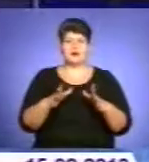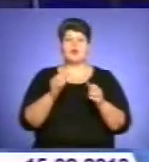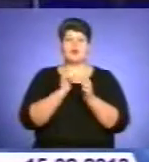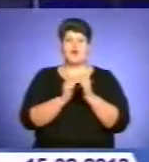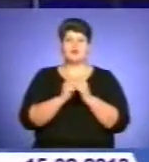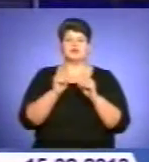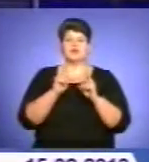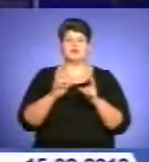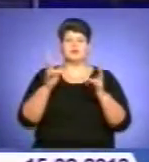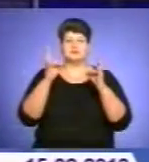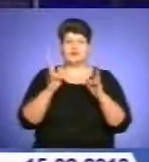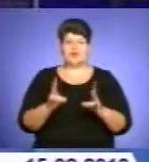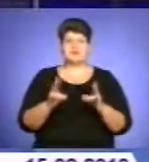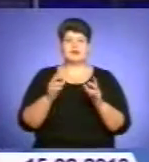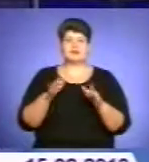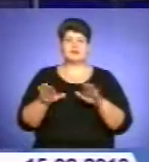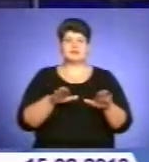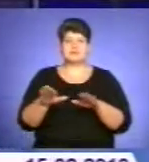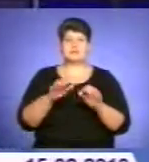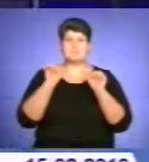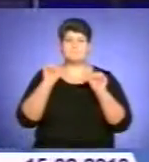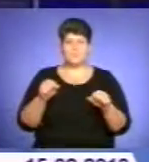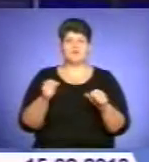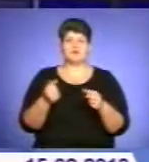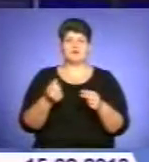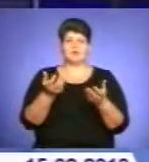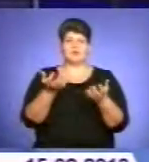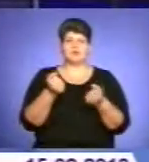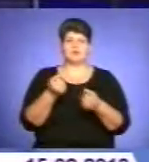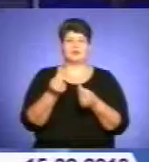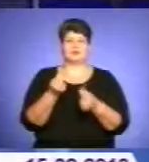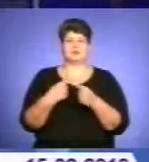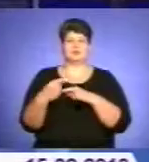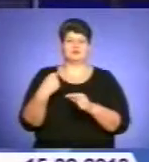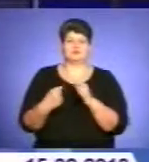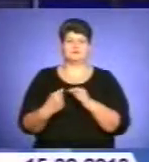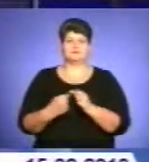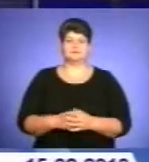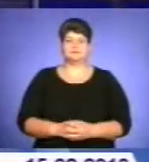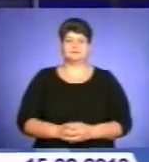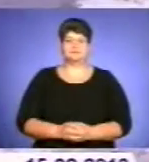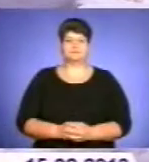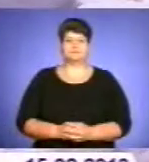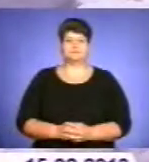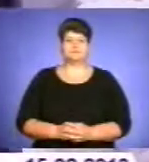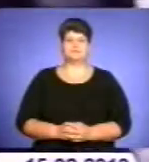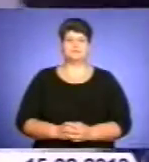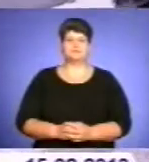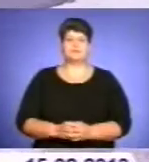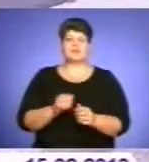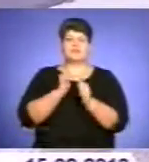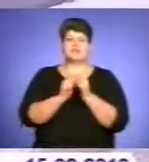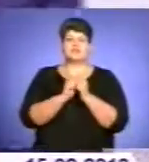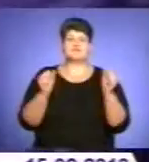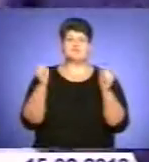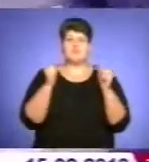травмувався на вулиці через ожилиць, може отримати компенсацію. Про це детальніше у сюжеті. Найчастіше